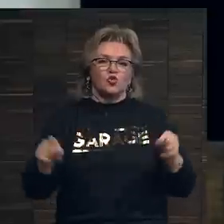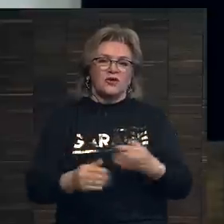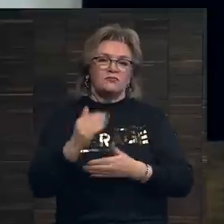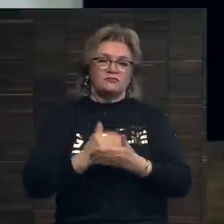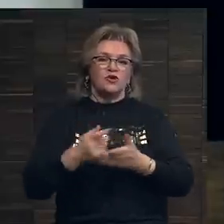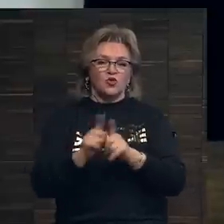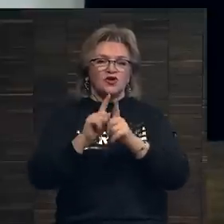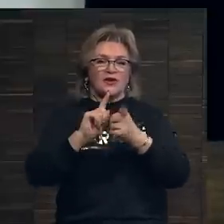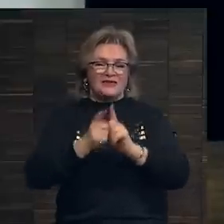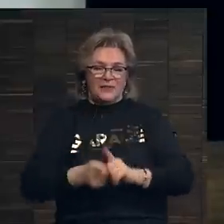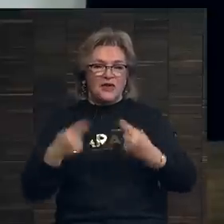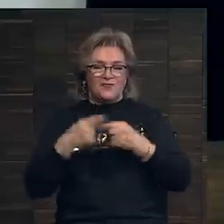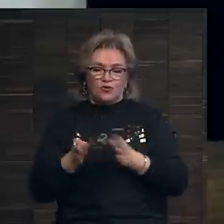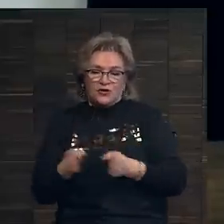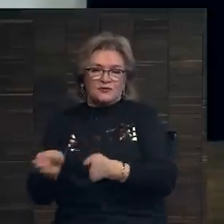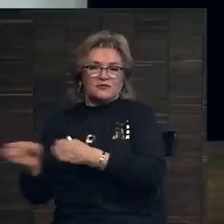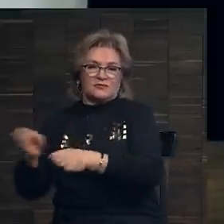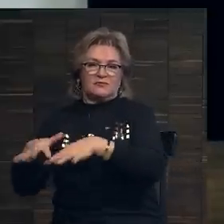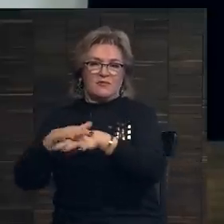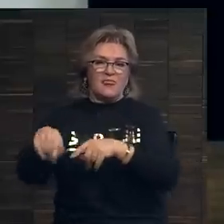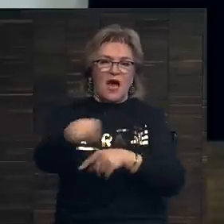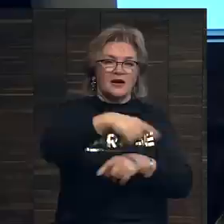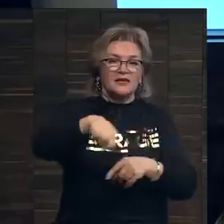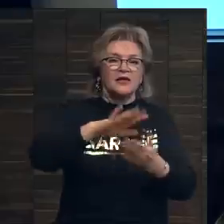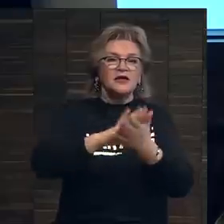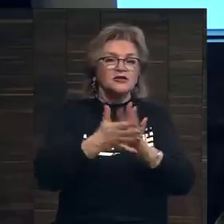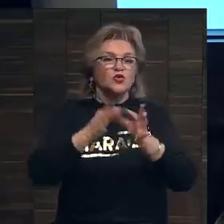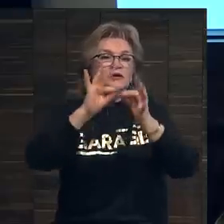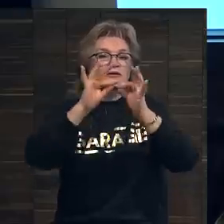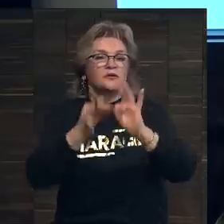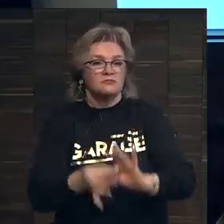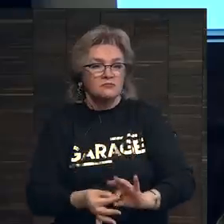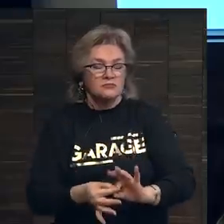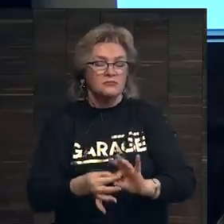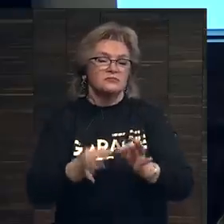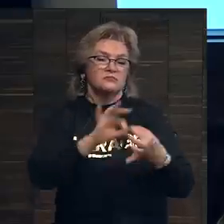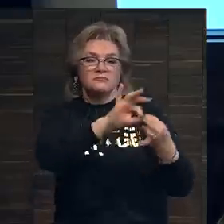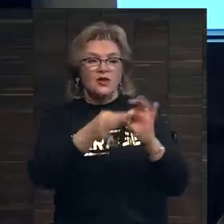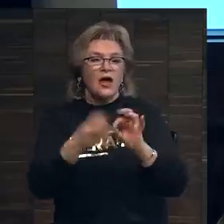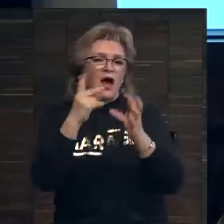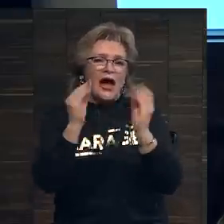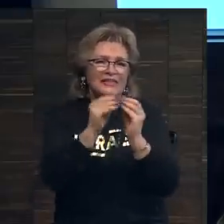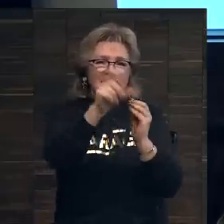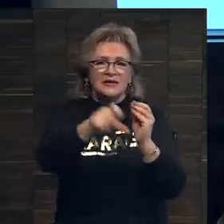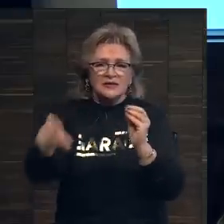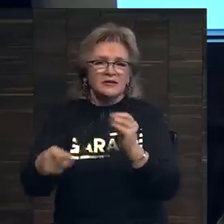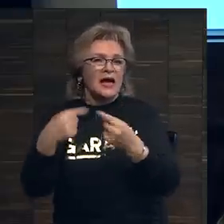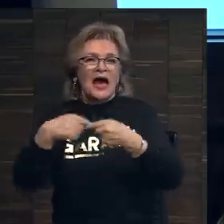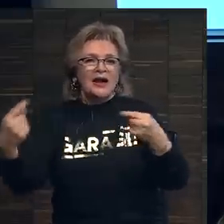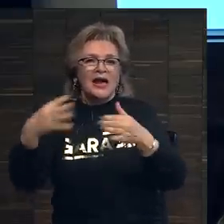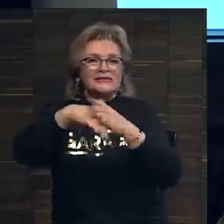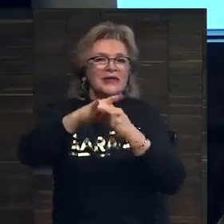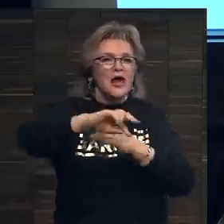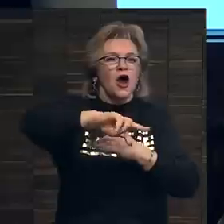последовательным изменениям в других аспектах рынка. Ситуация усложнилась, и одни и те же игроки стали играть разные роли.